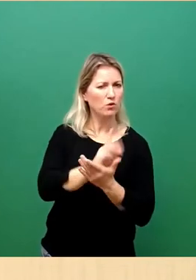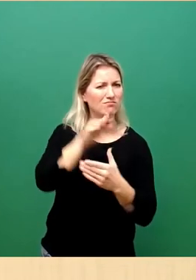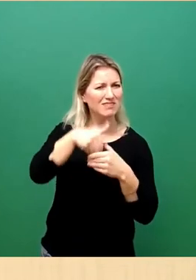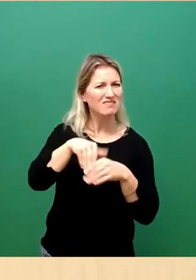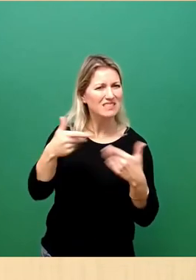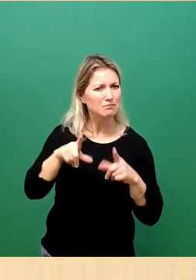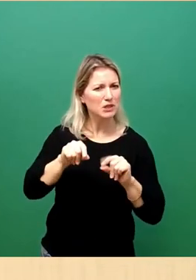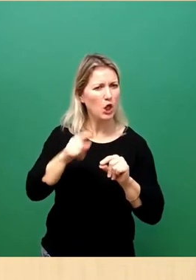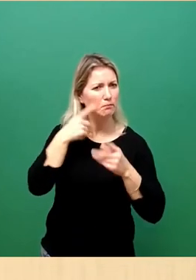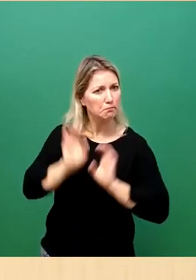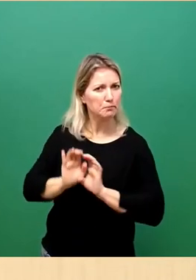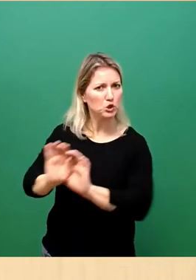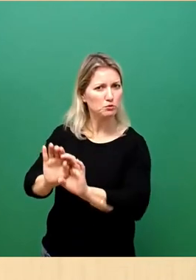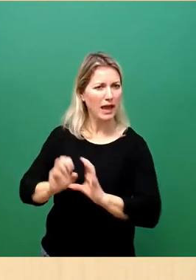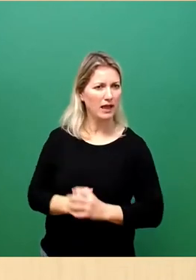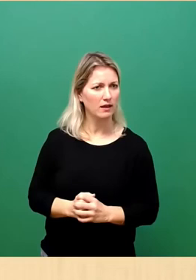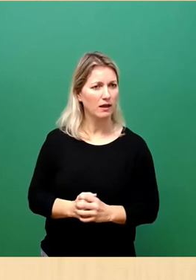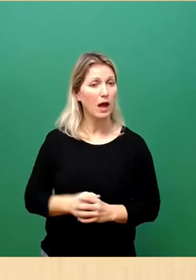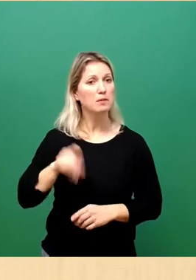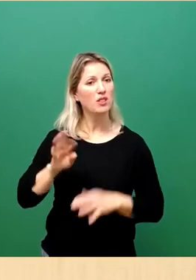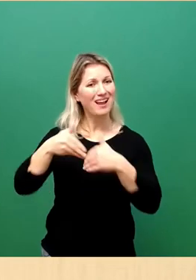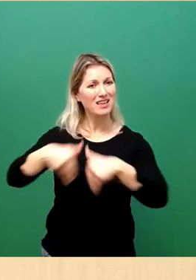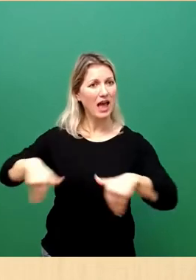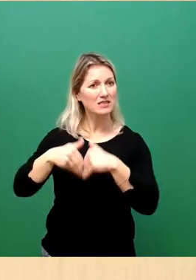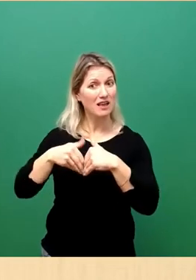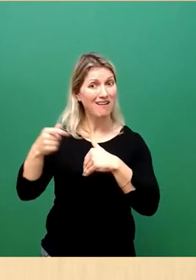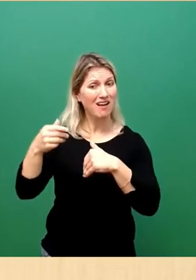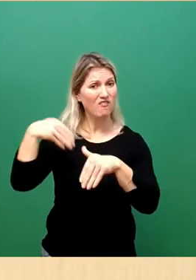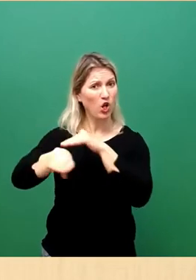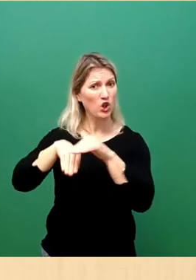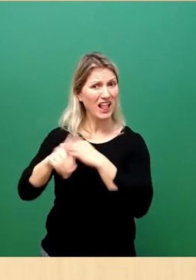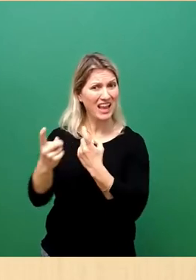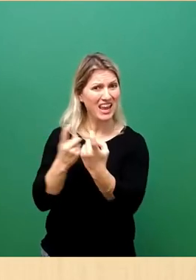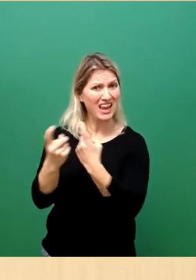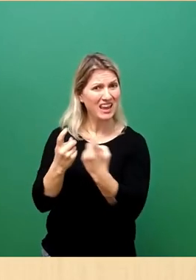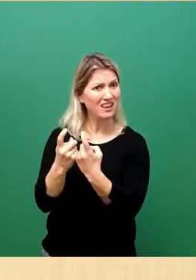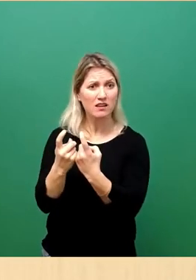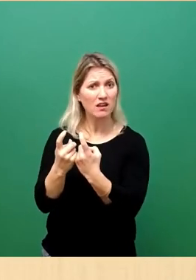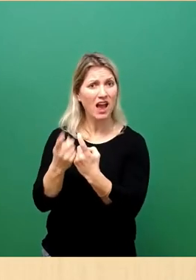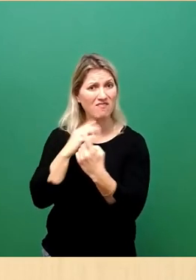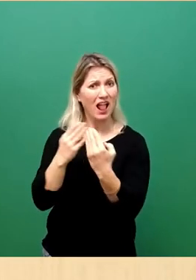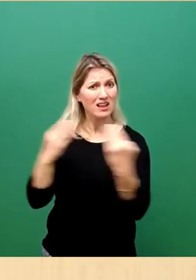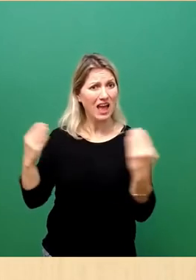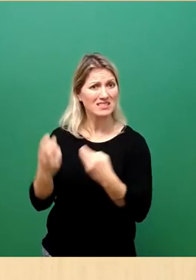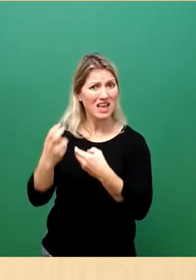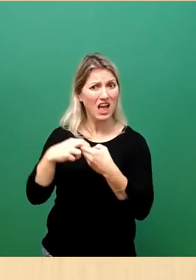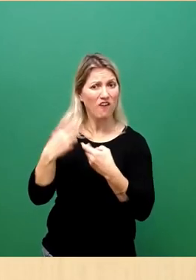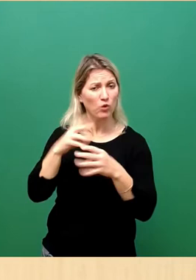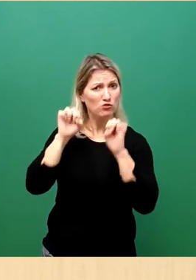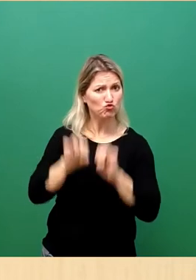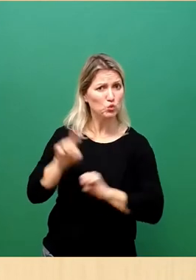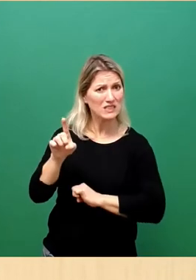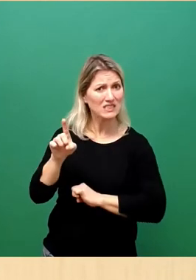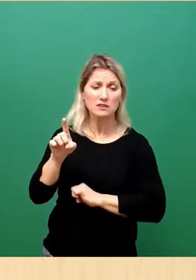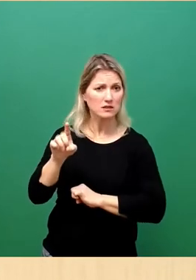Pushbacks sind Zurückweisungen an der Grenze von Flüchtlingen, die die Grenze überschreiten wollen, um Schutz zu suchen innerhalb